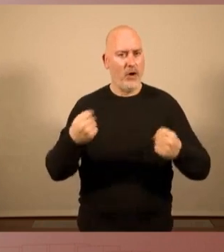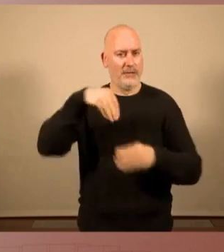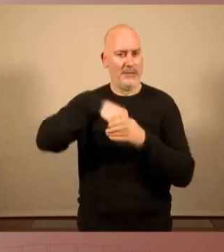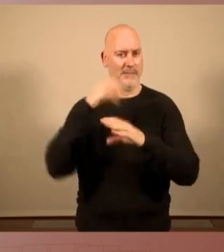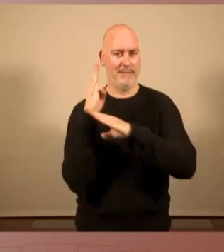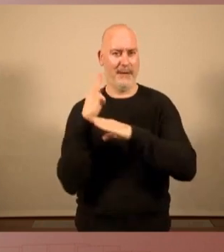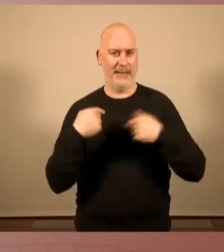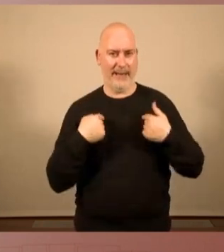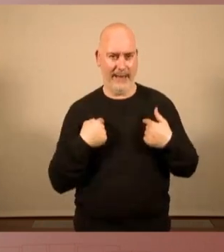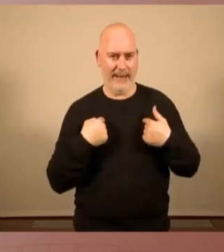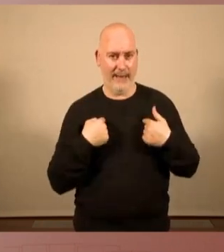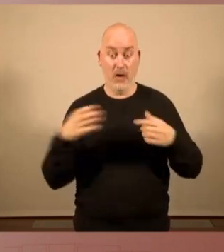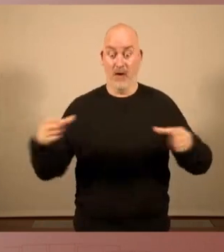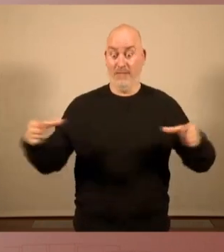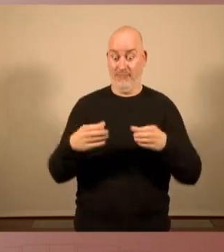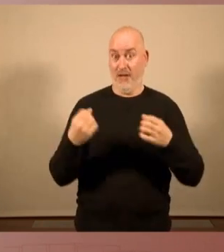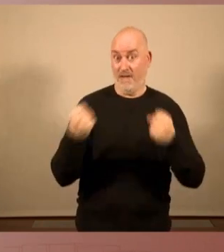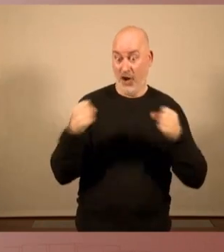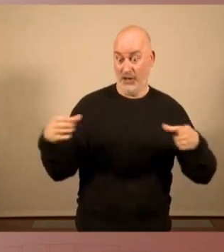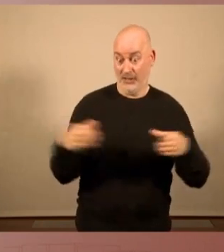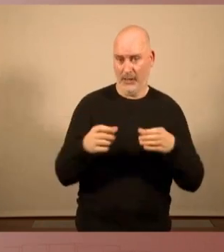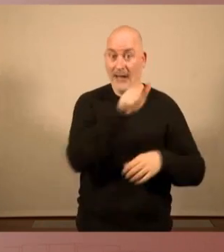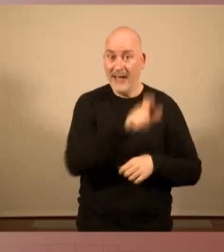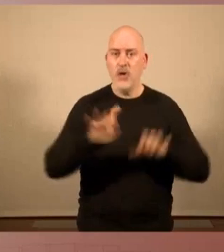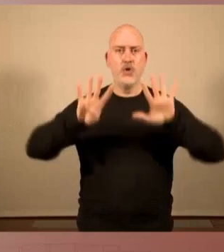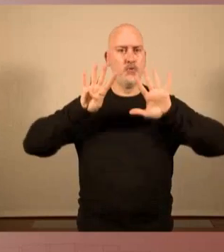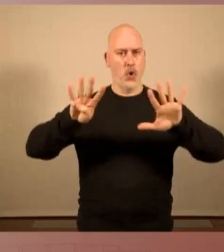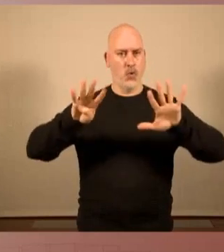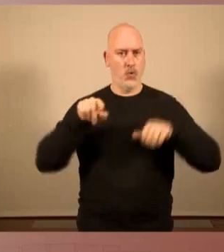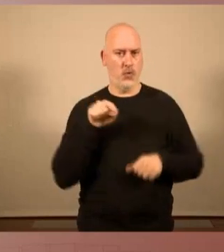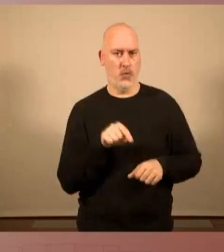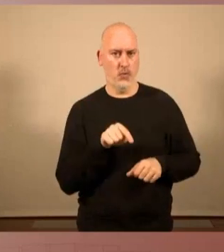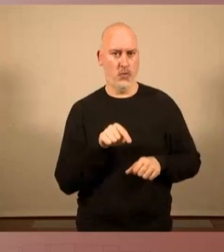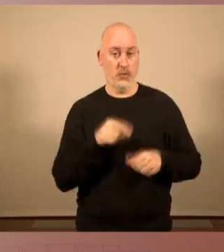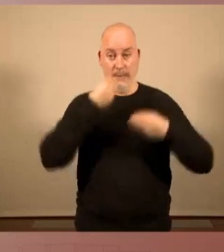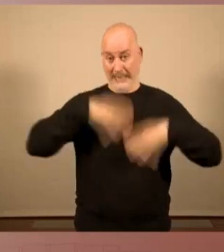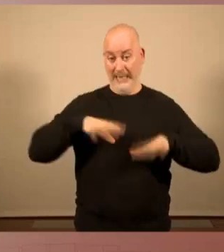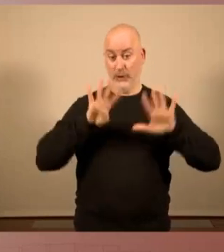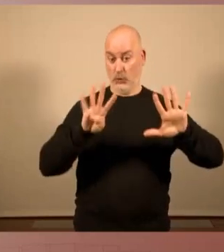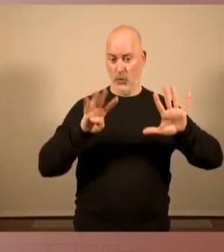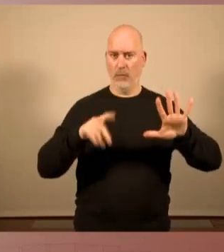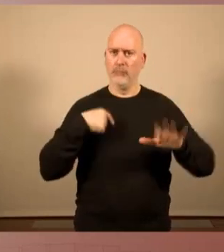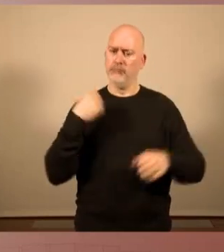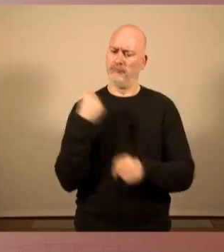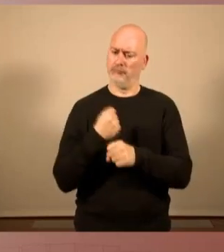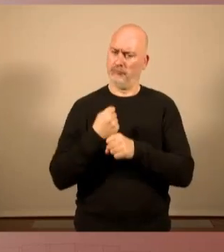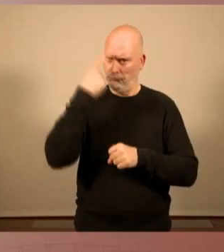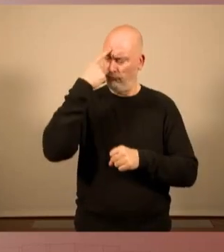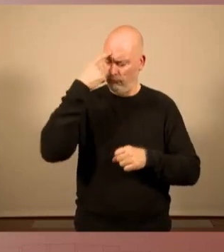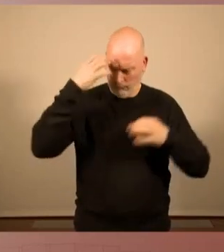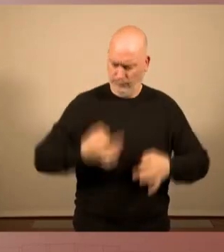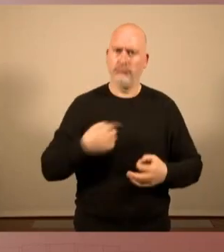La nostra força de nous representants que exercim amb convicció, generositat